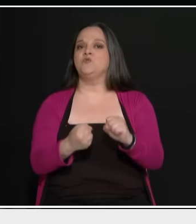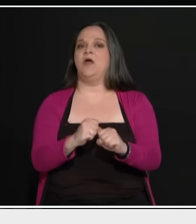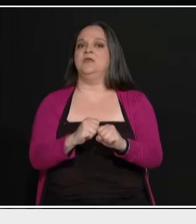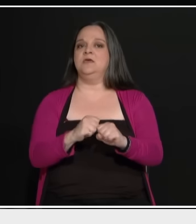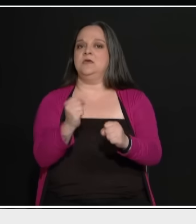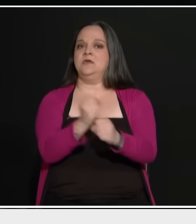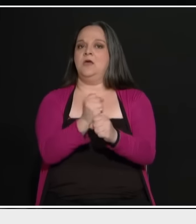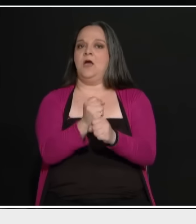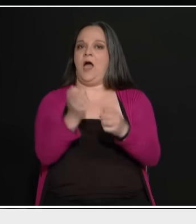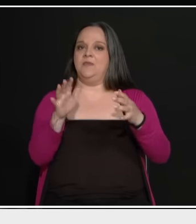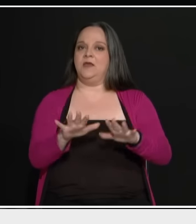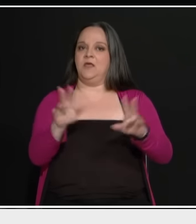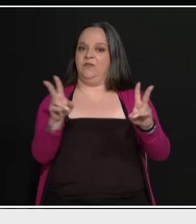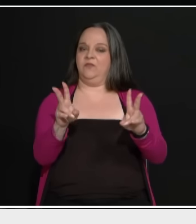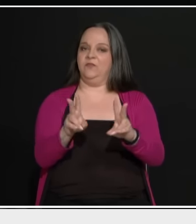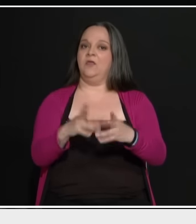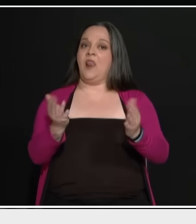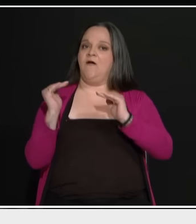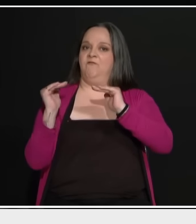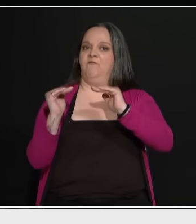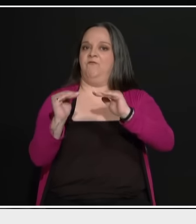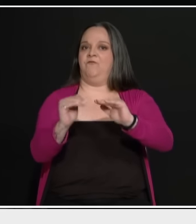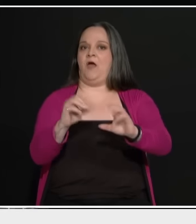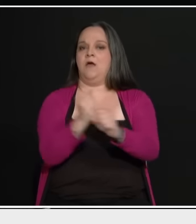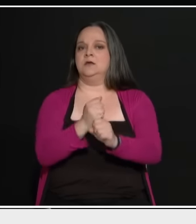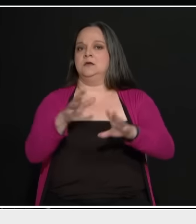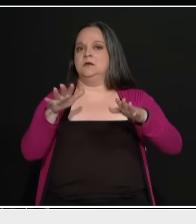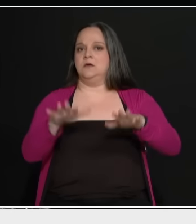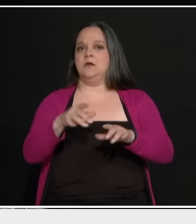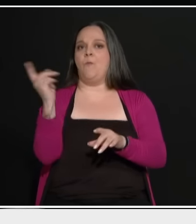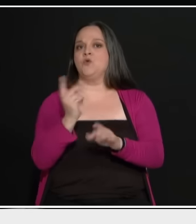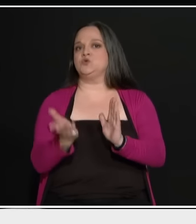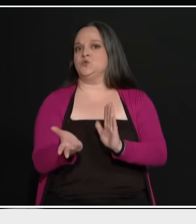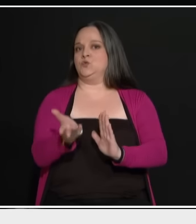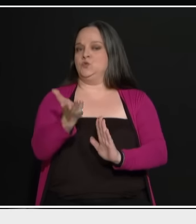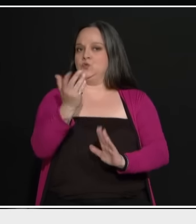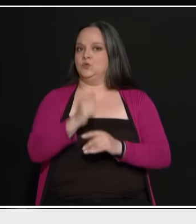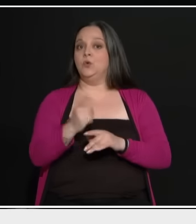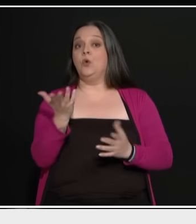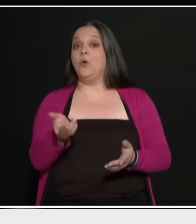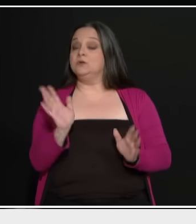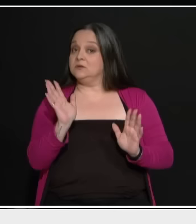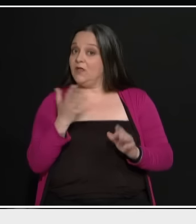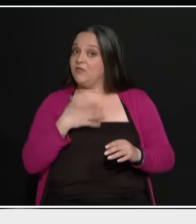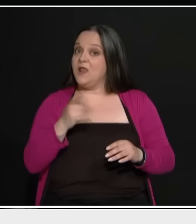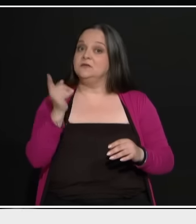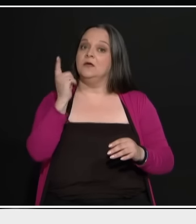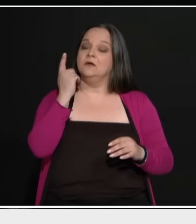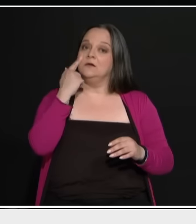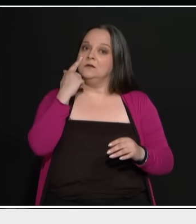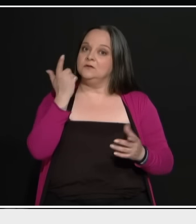είναι πολύ μεγάλη ακόμη. Αν θέλετε πηγαίνετε όταν βάζει η Νέα Δημοκρατία να